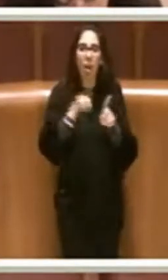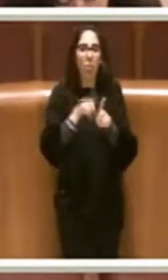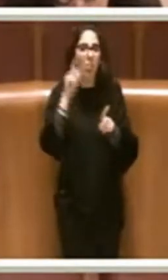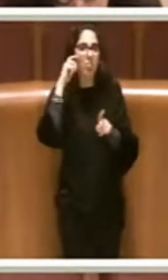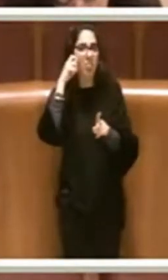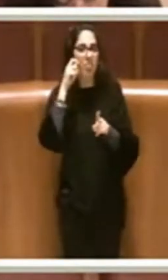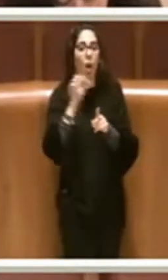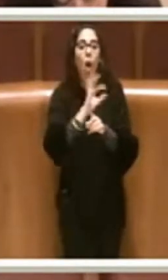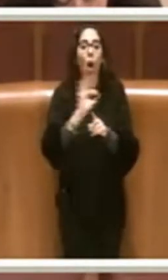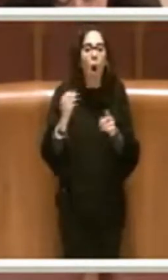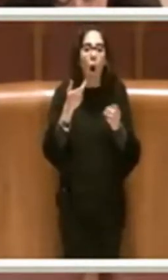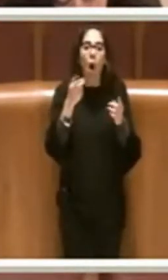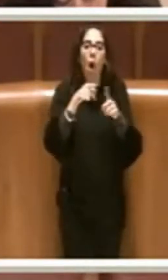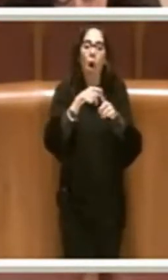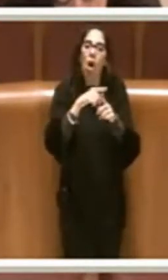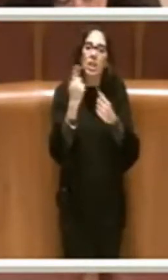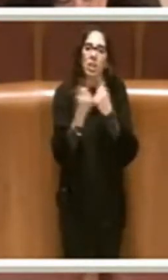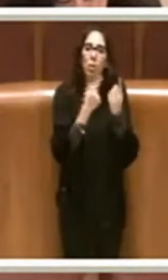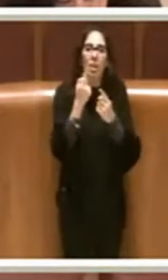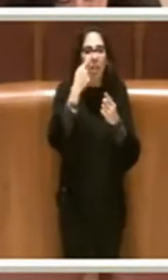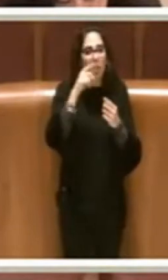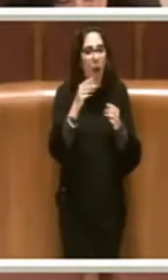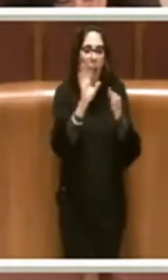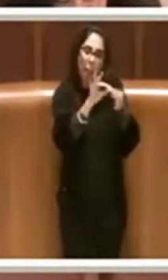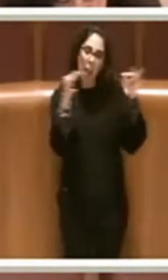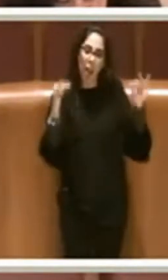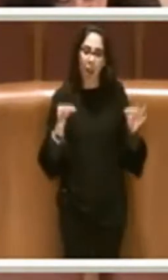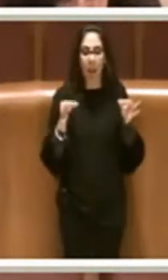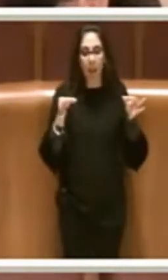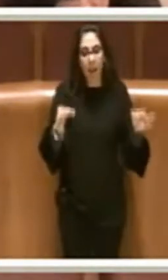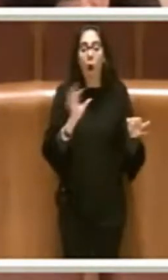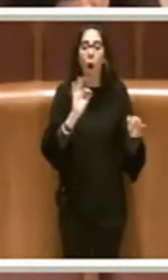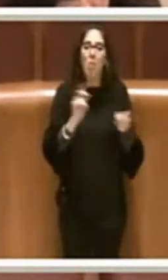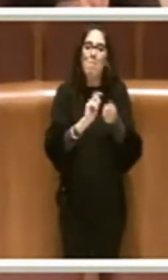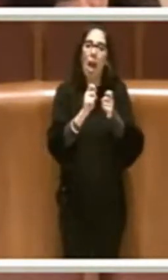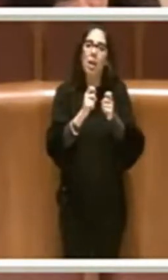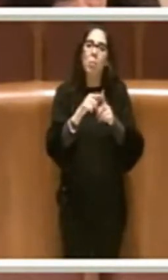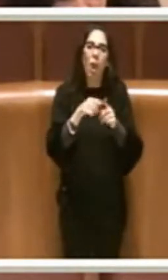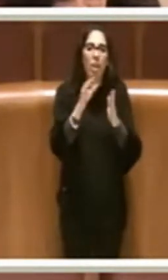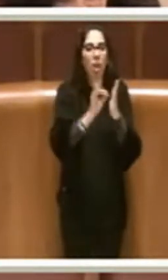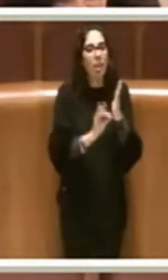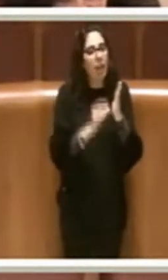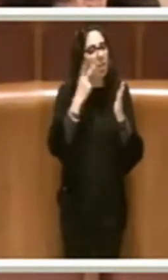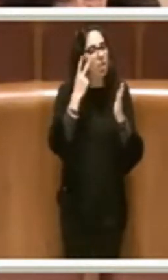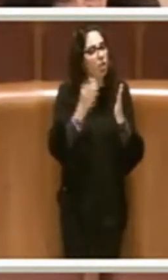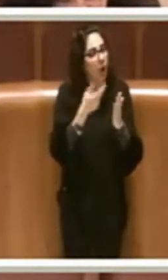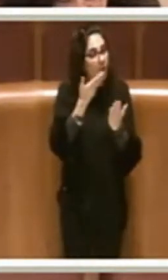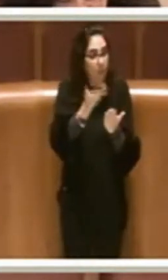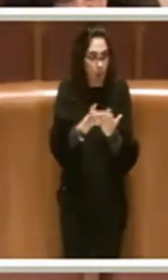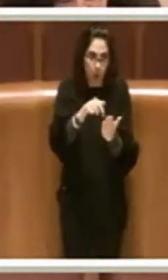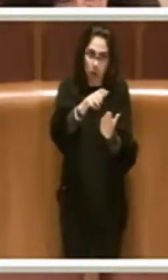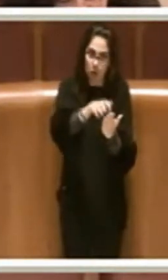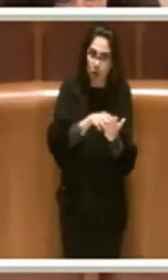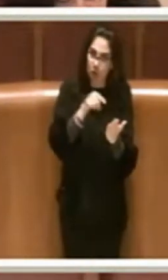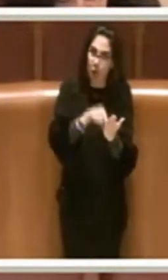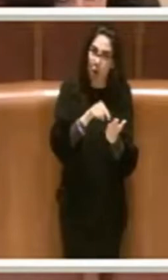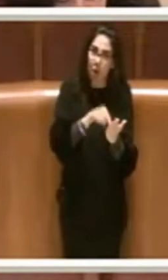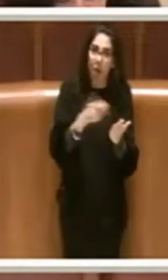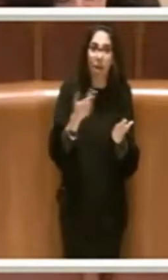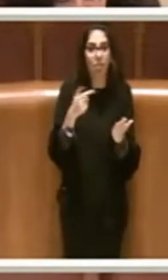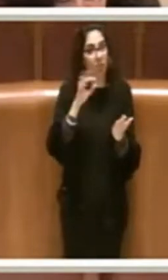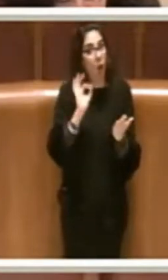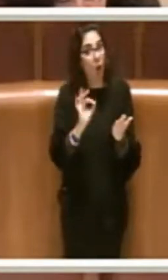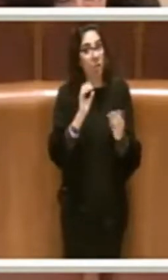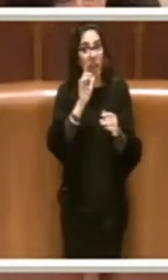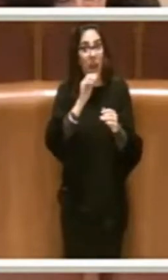decontestualizzazione né con la manipolazione dei dati che trovo sulla mozione scritta oggi, io quindi